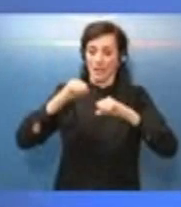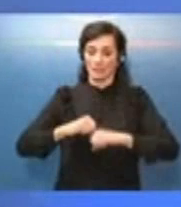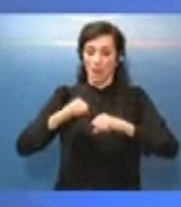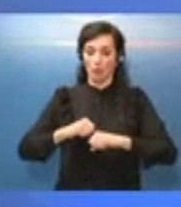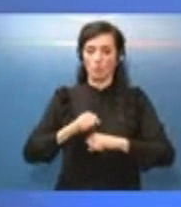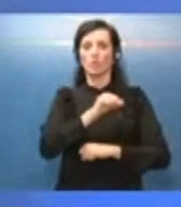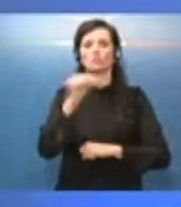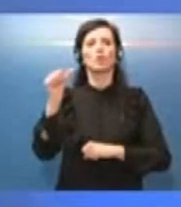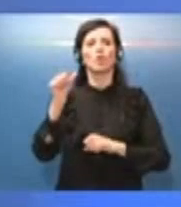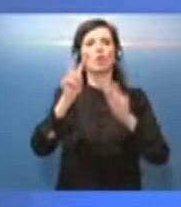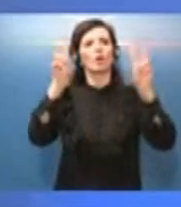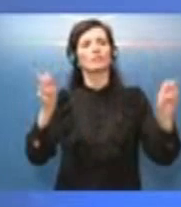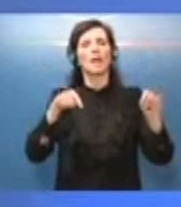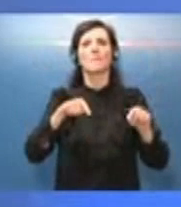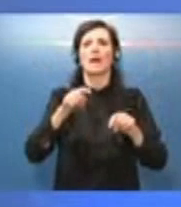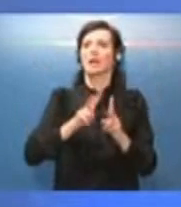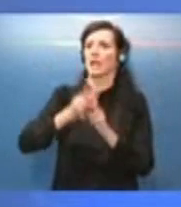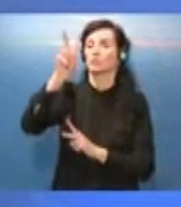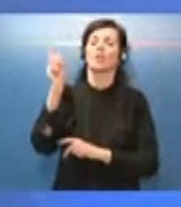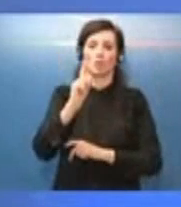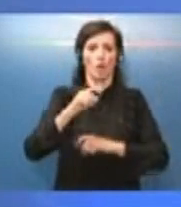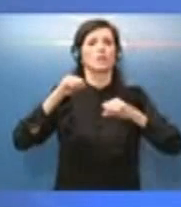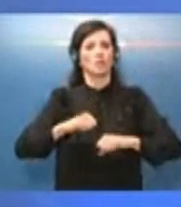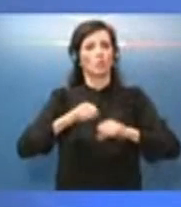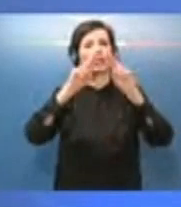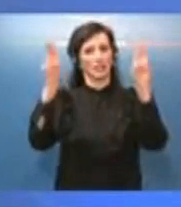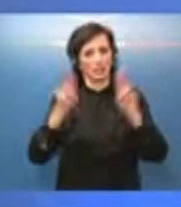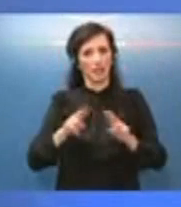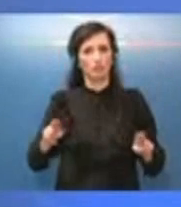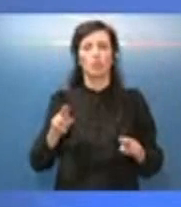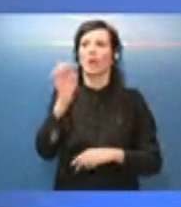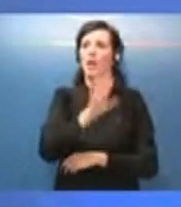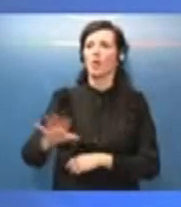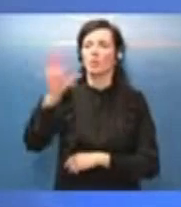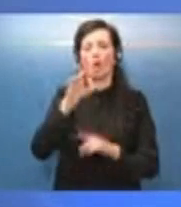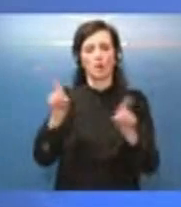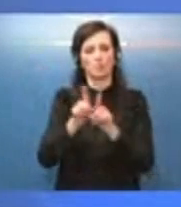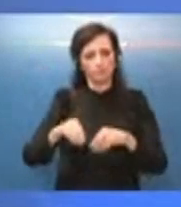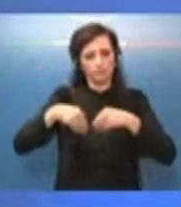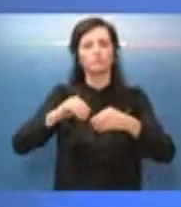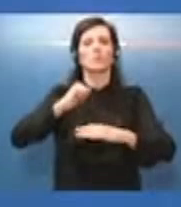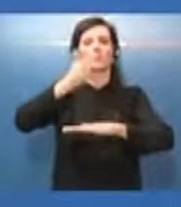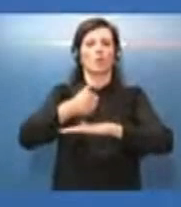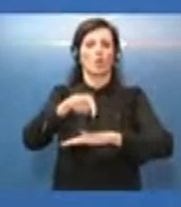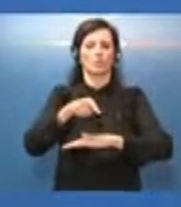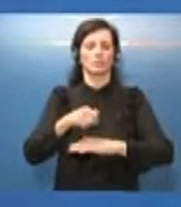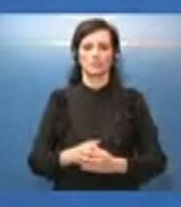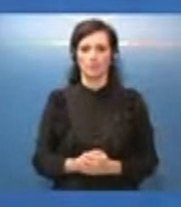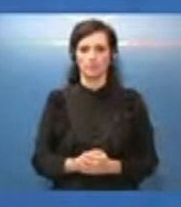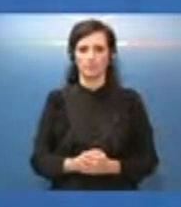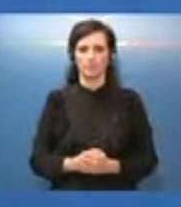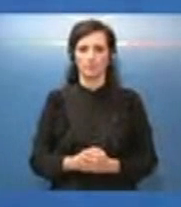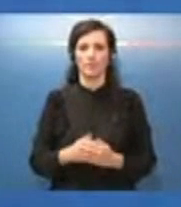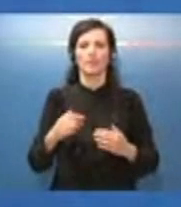tema internazionale e come tale va trattato e quindi l'Europa ha bisogno di essere protagonista in questo ambito. Rai News